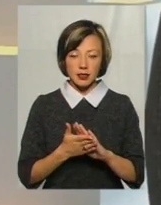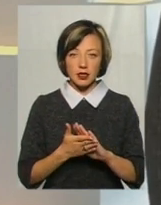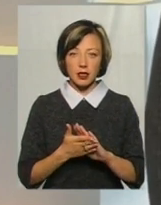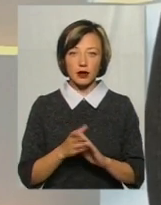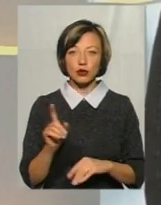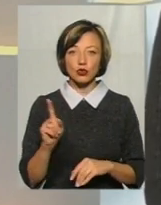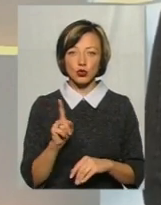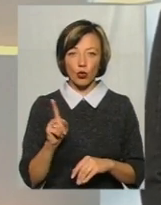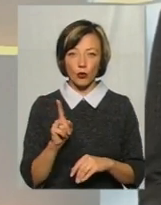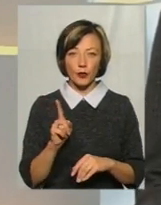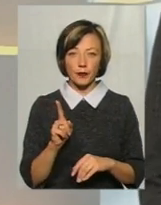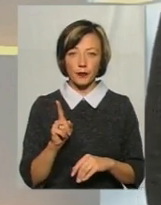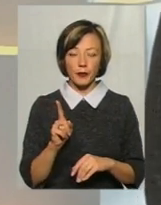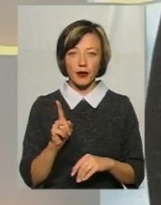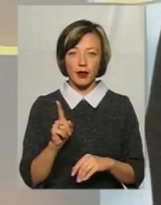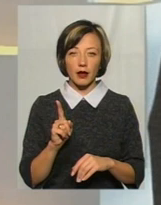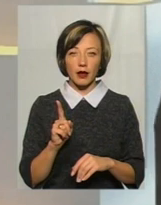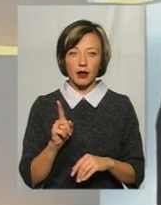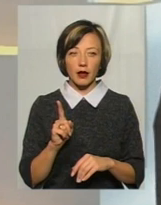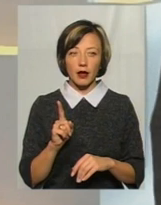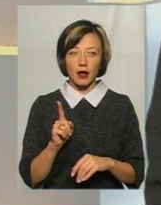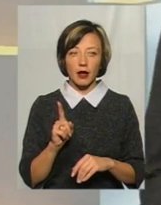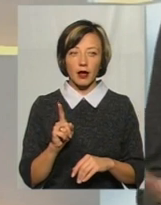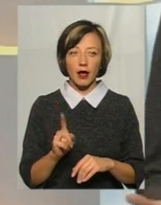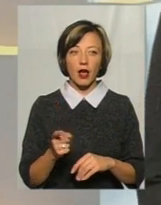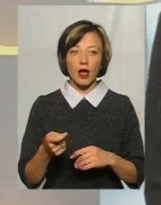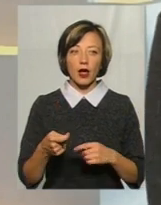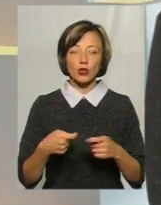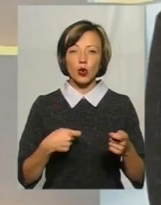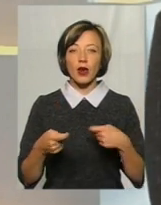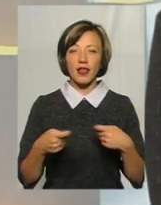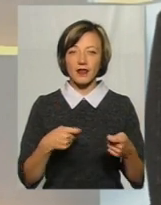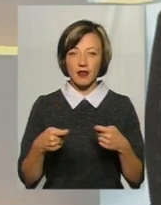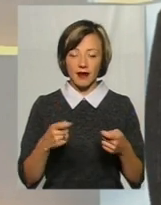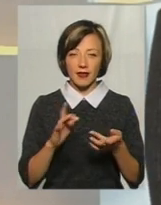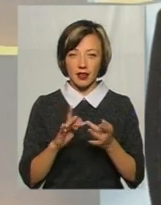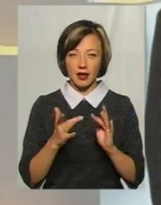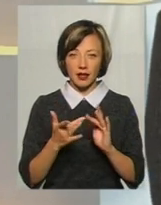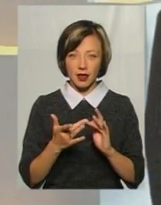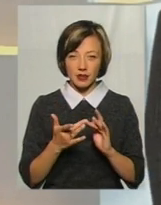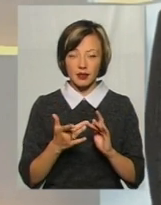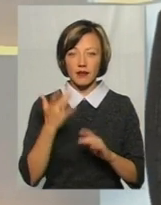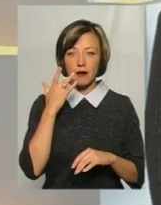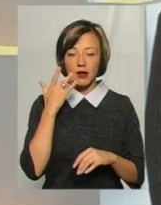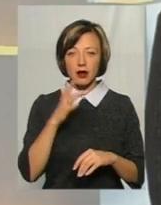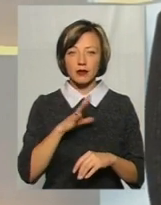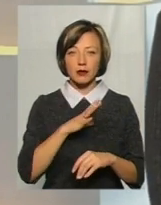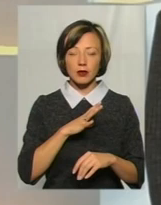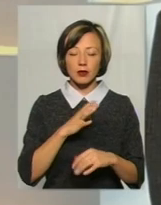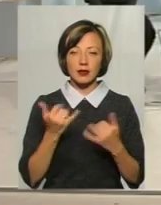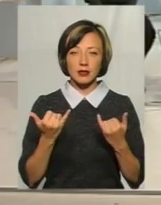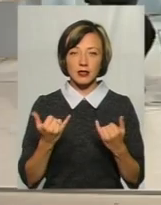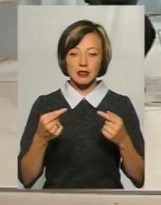що, так би мовити, офлайн-торгівля, вона переходить в онлайн, і в Америці відбувся спад,